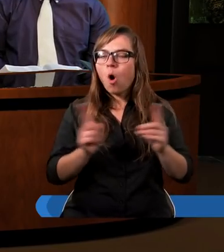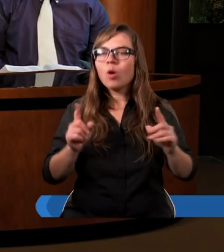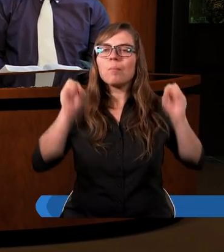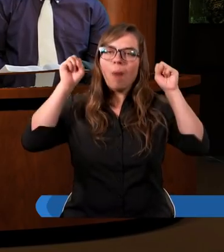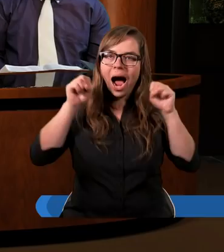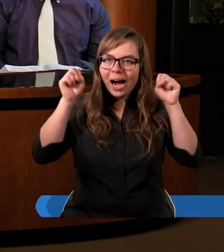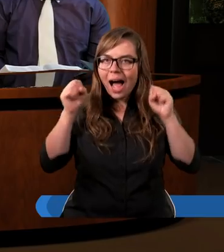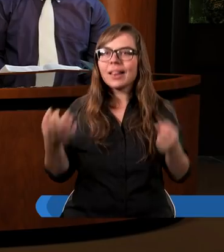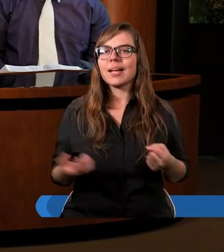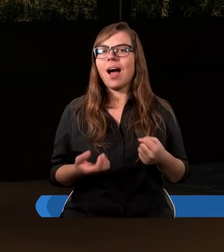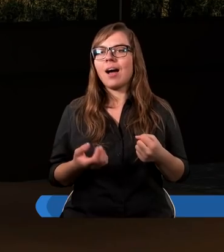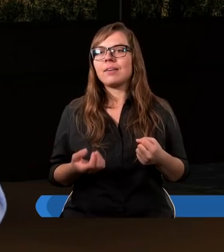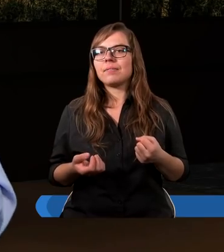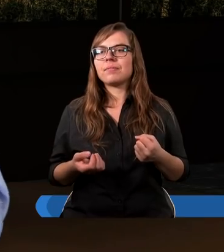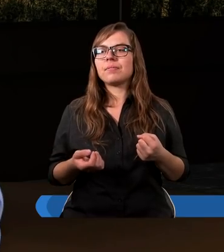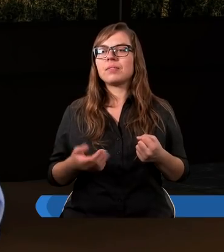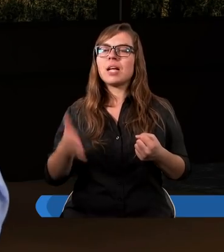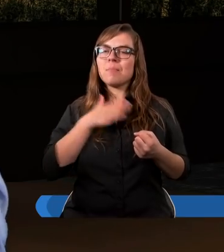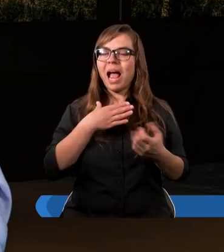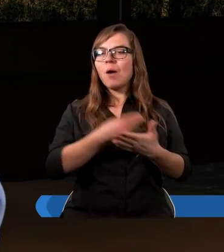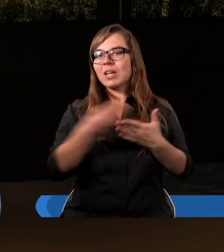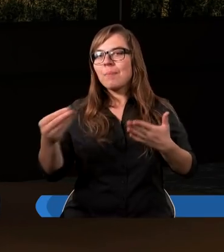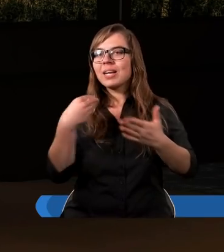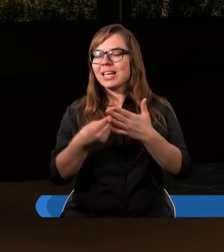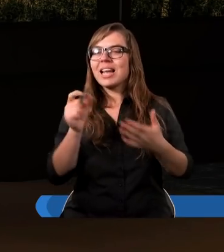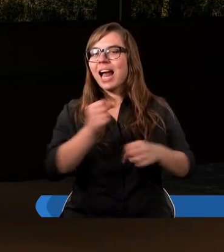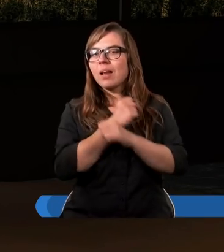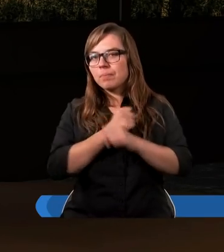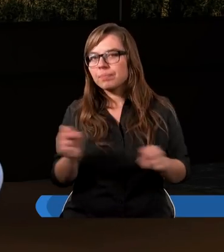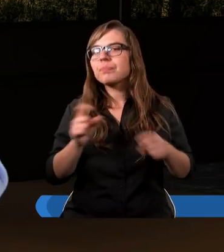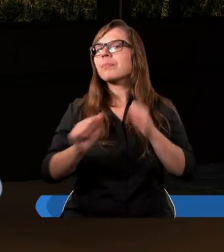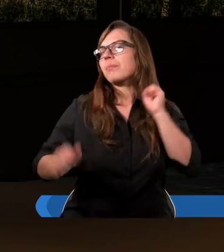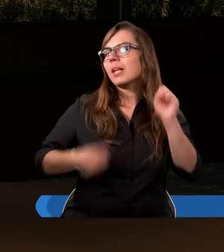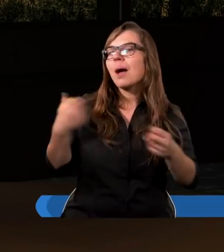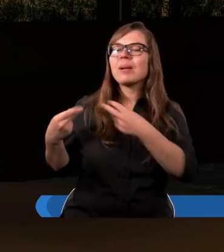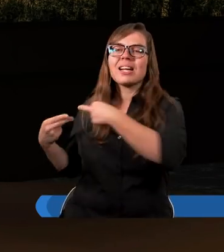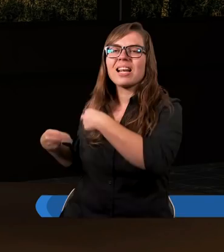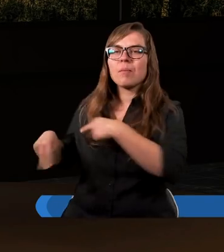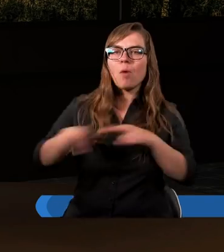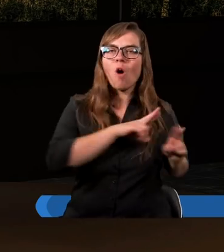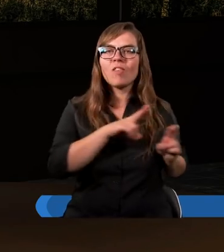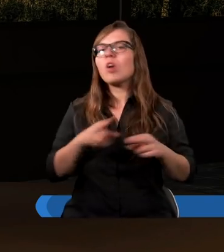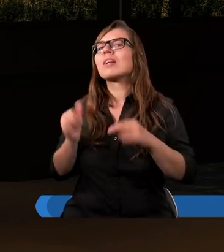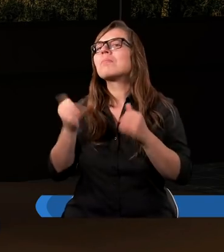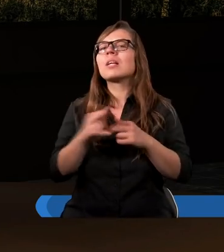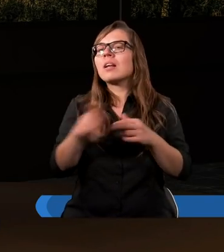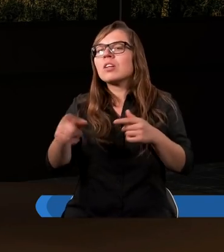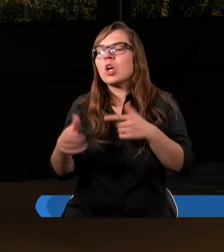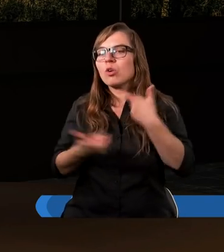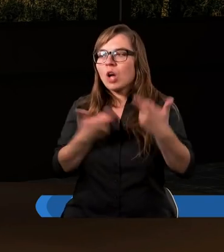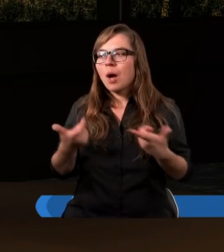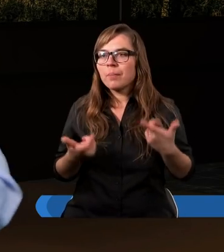baranka oczywiście, miał zapłacić cenę za zbawienie, aby z powrotem jakie rzeczy zostały